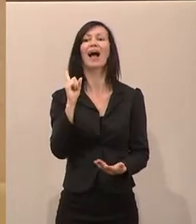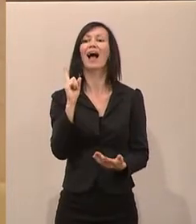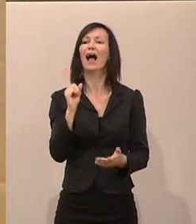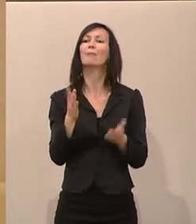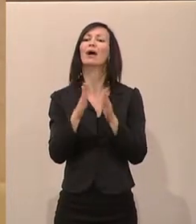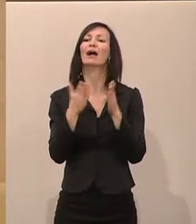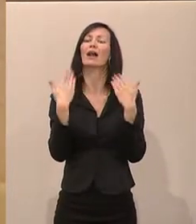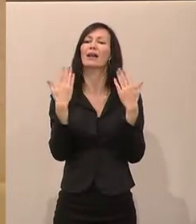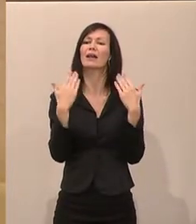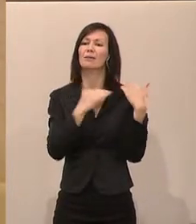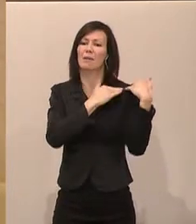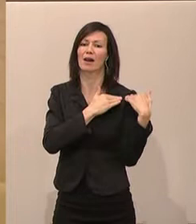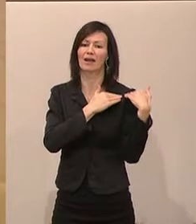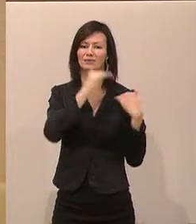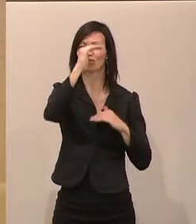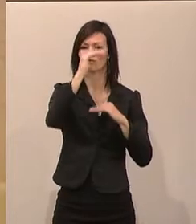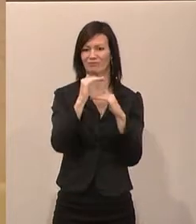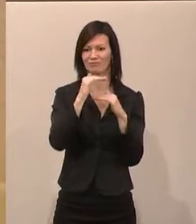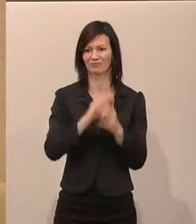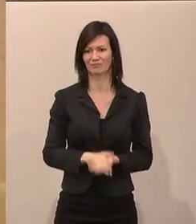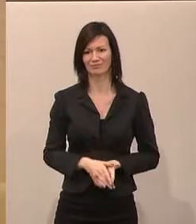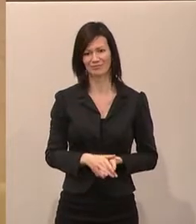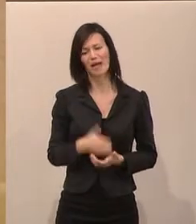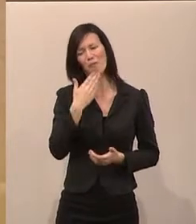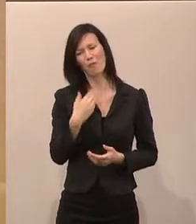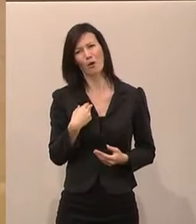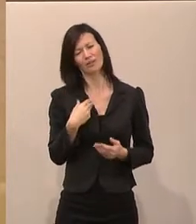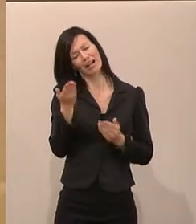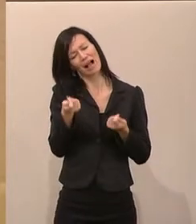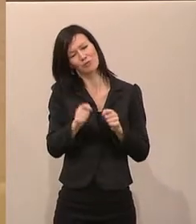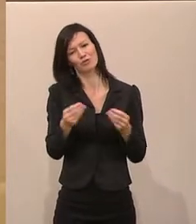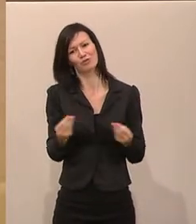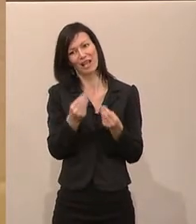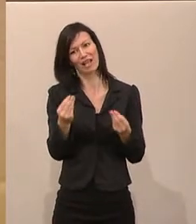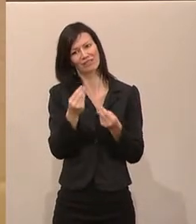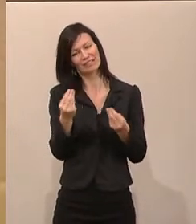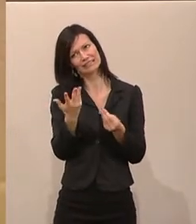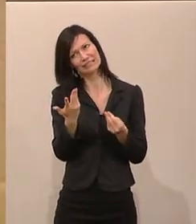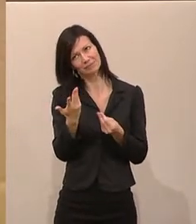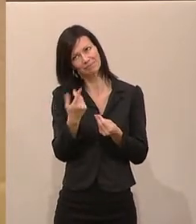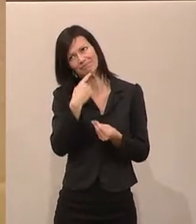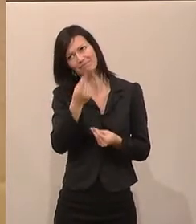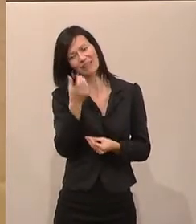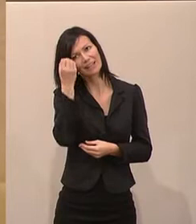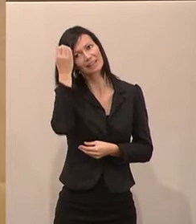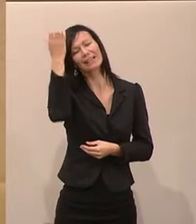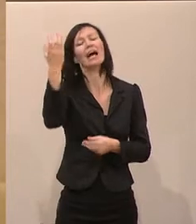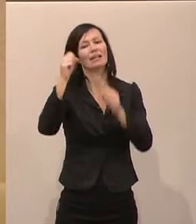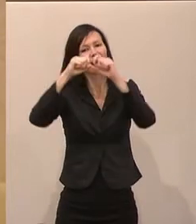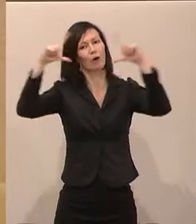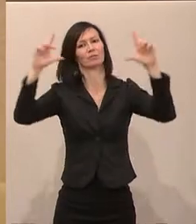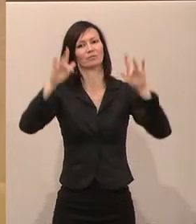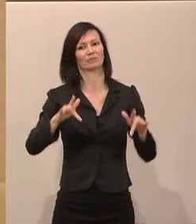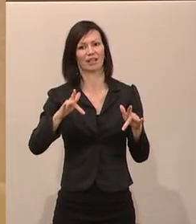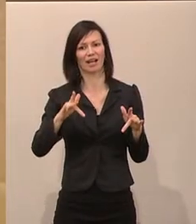Erlauben Sie mir abschließend etwas Pathos. Ich habe einen Traum. Unsere Bundesregierung verkündet im Dezember bei der Weltklimakonferenz in